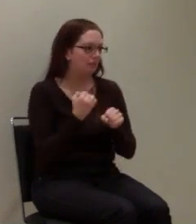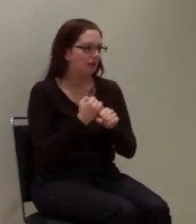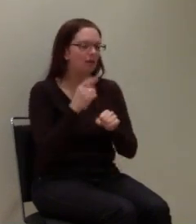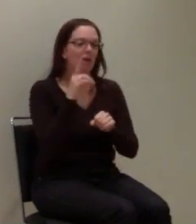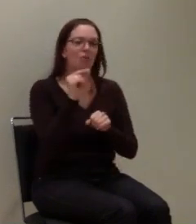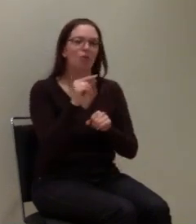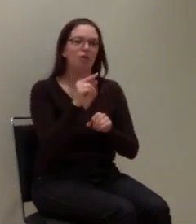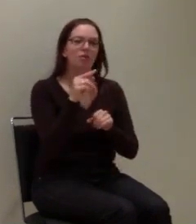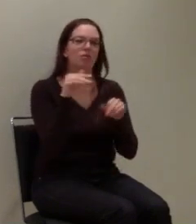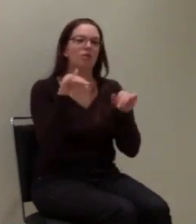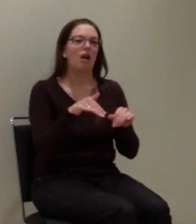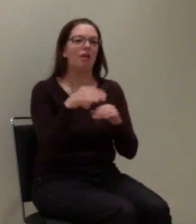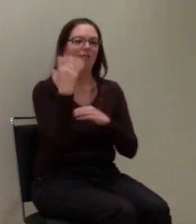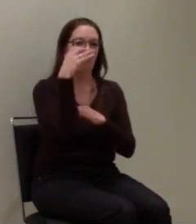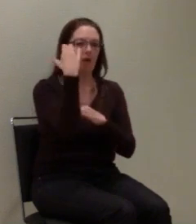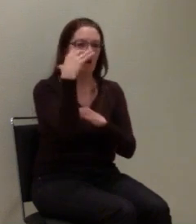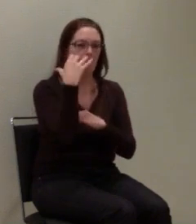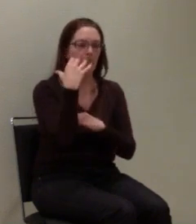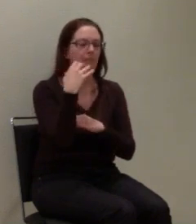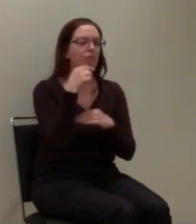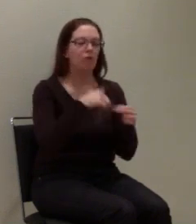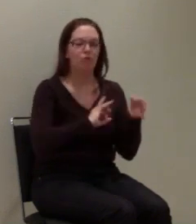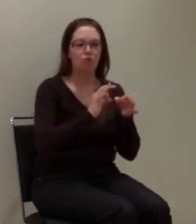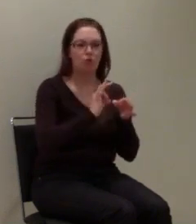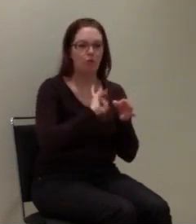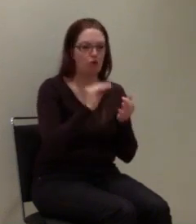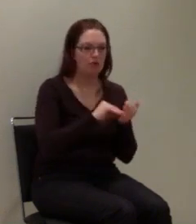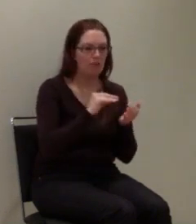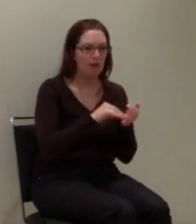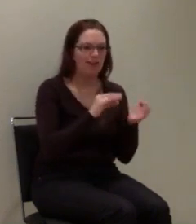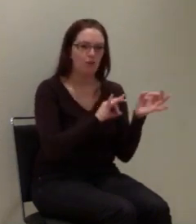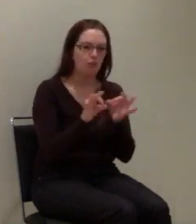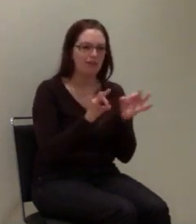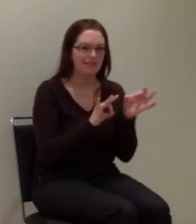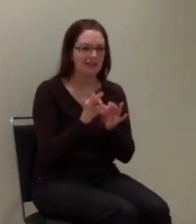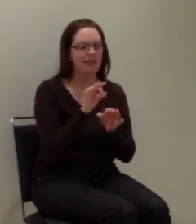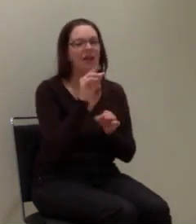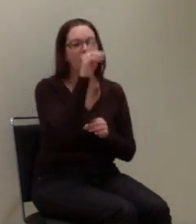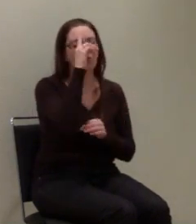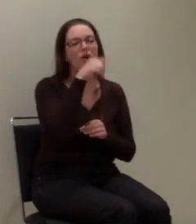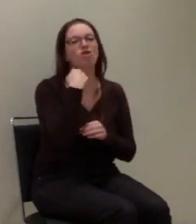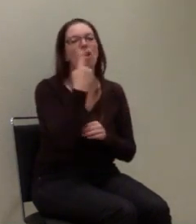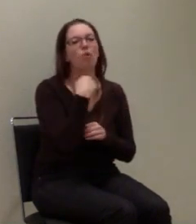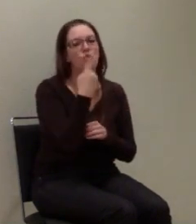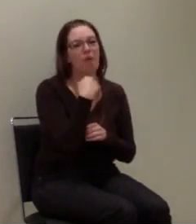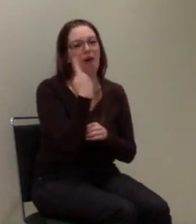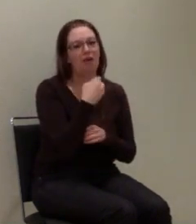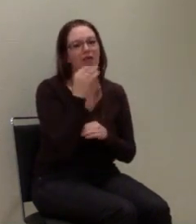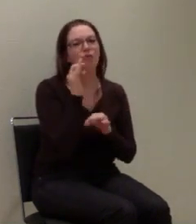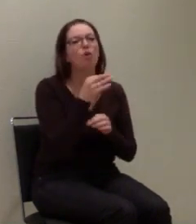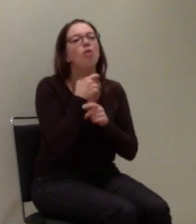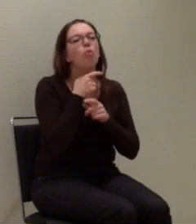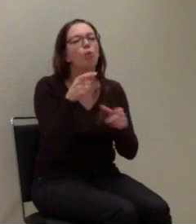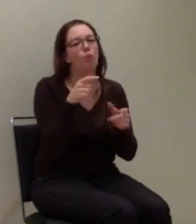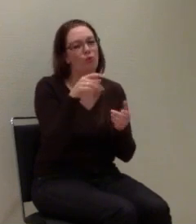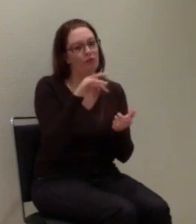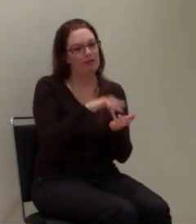Es wurde dann eine Webcam aufgestellt, es gab dort einen Dolmetscher, der hat das praktisch übersetzt in die deutsche Lautsprache für die Notrufzentrale.